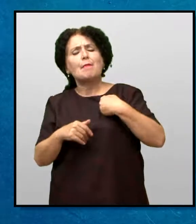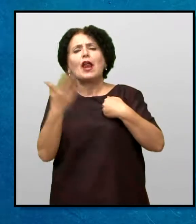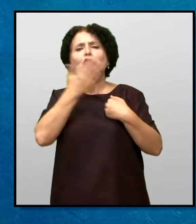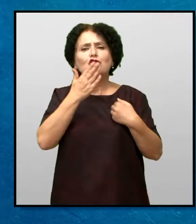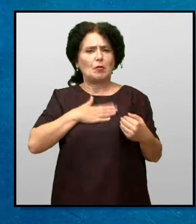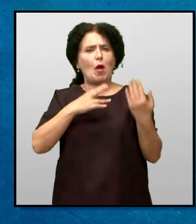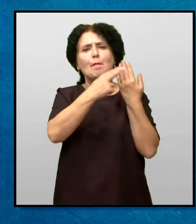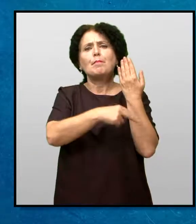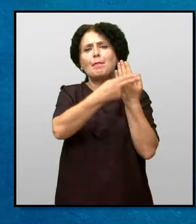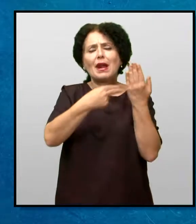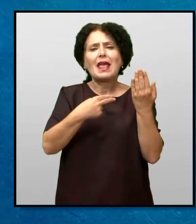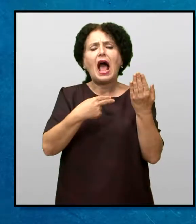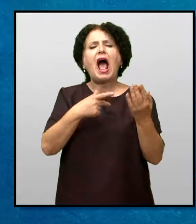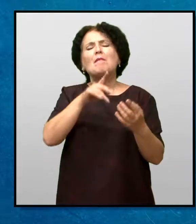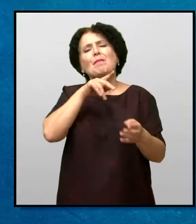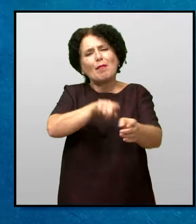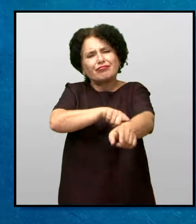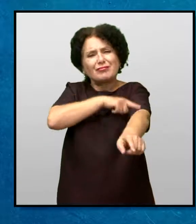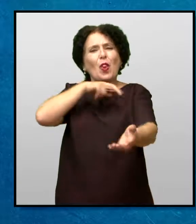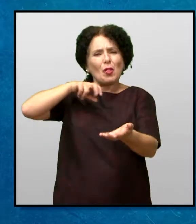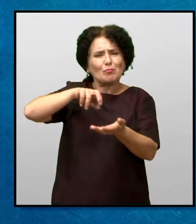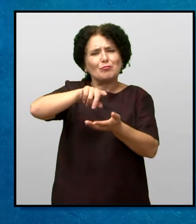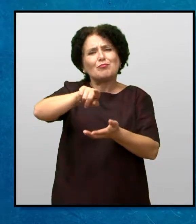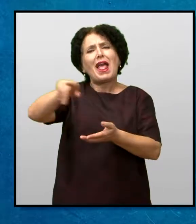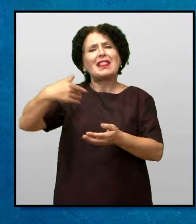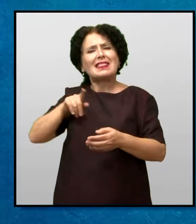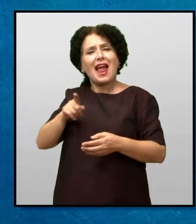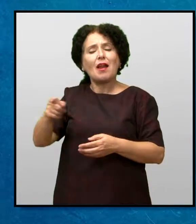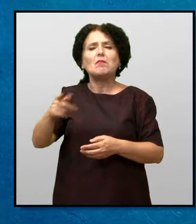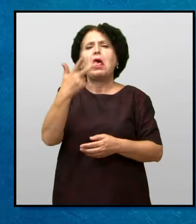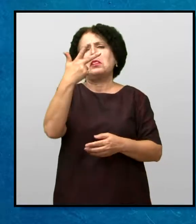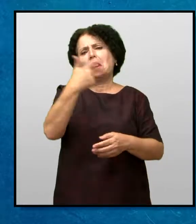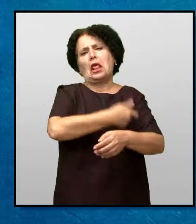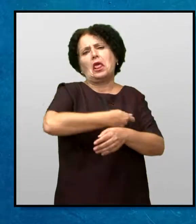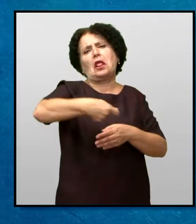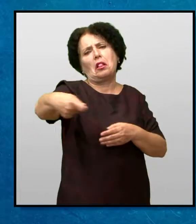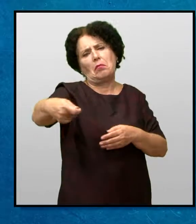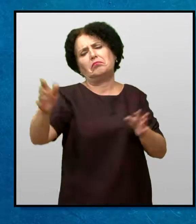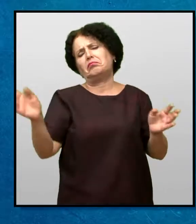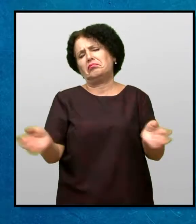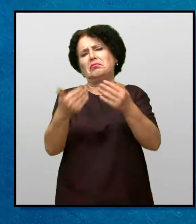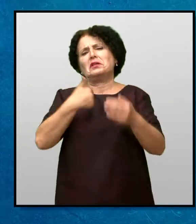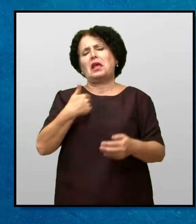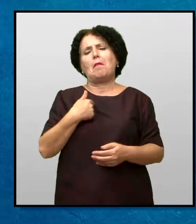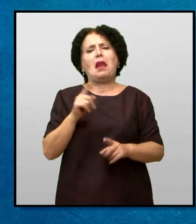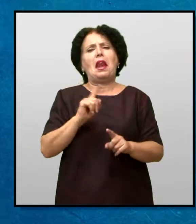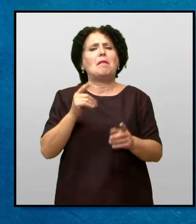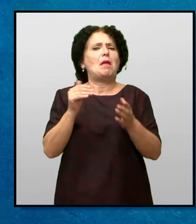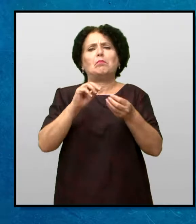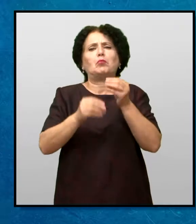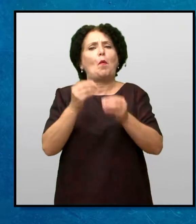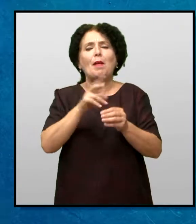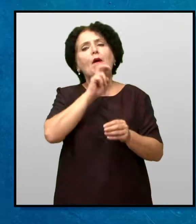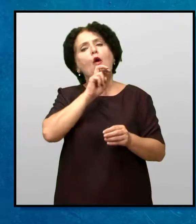Библија се разбира, ако не ти пречи долгото пешачење Ох, па тоа е само три километри Тоа за мене не е ништо